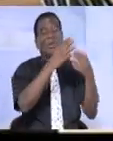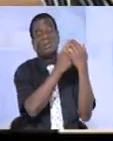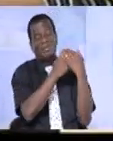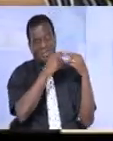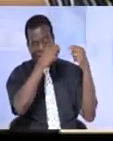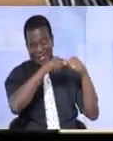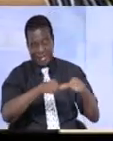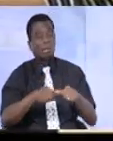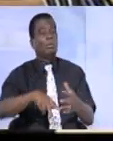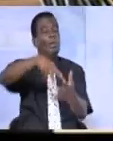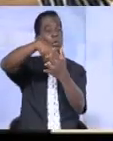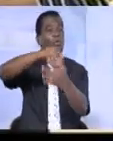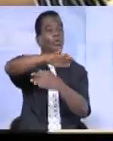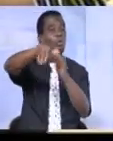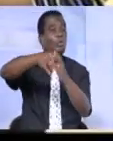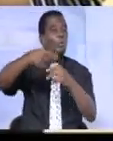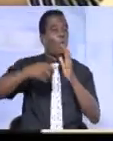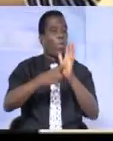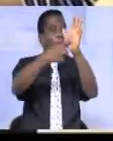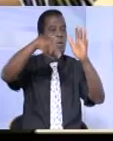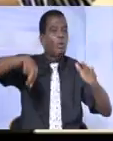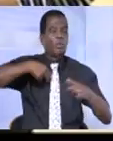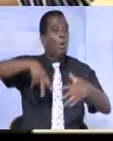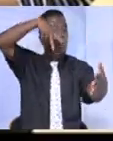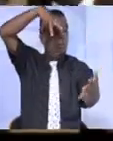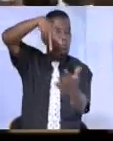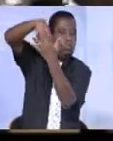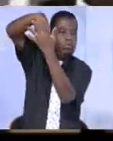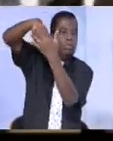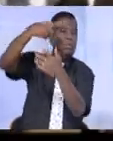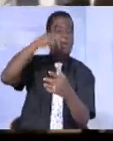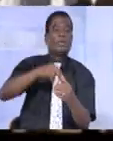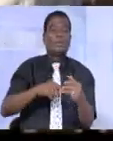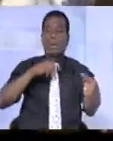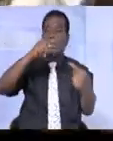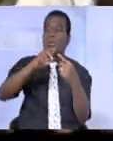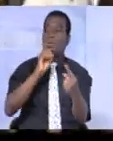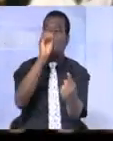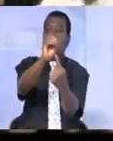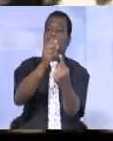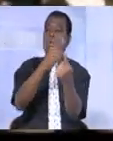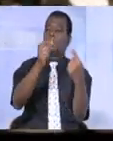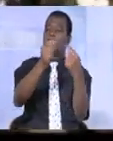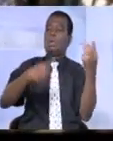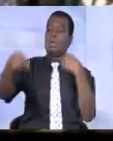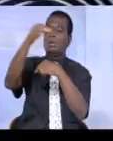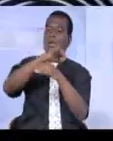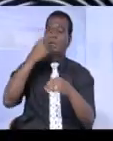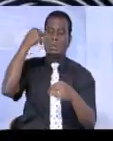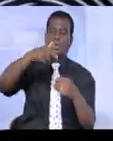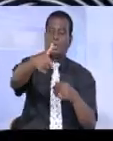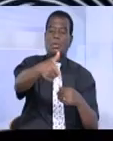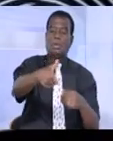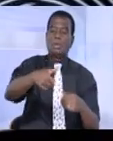nous lever tous pour montrer que nous sommes debout, pour ne pas qu'ils atteignent leur objectif. Et ça c'est très important, c'est pour ça que je suis là.